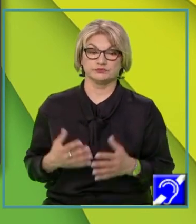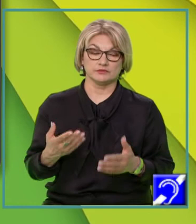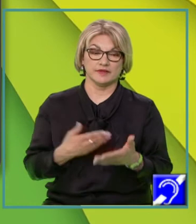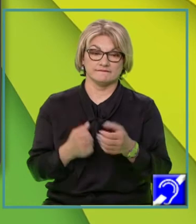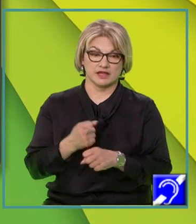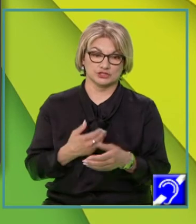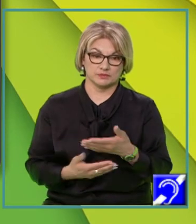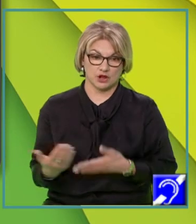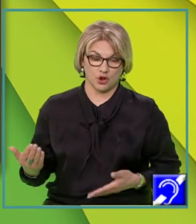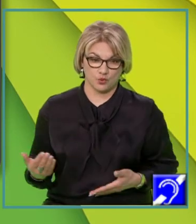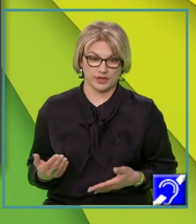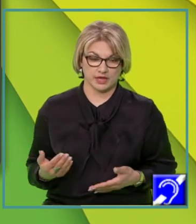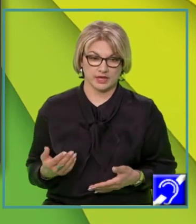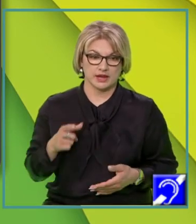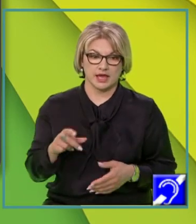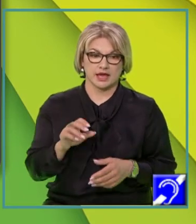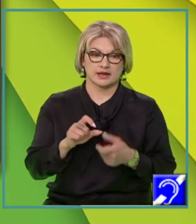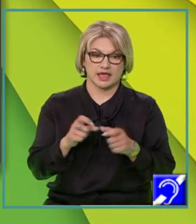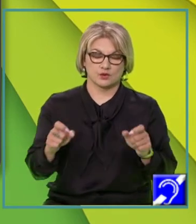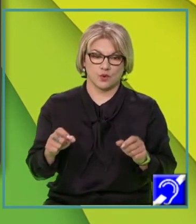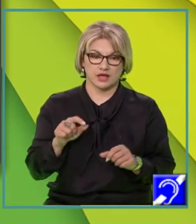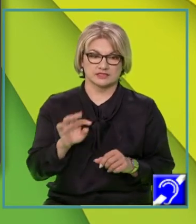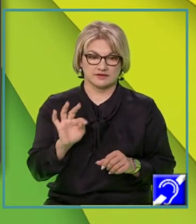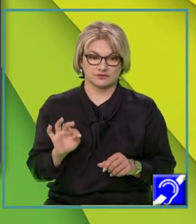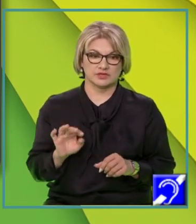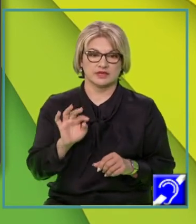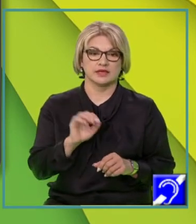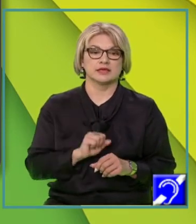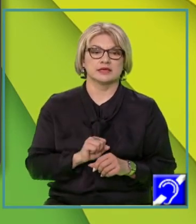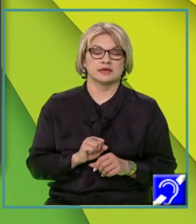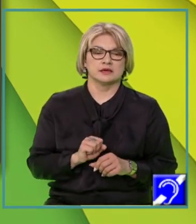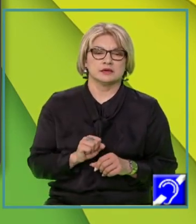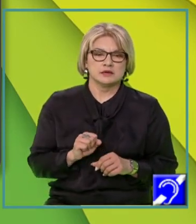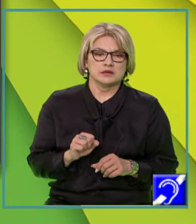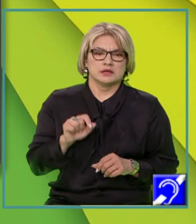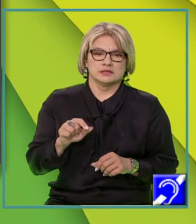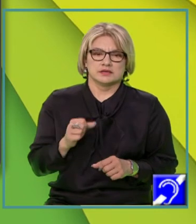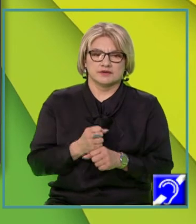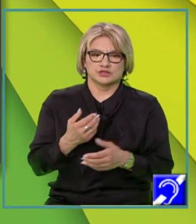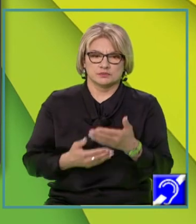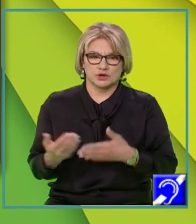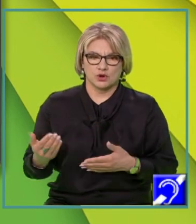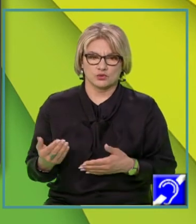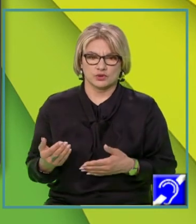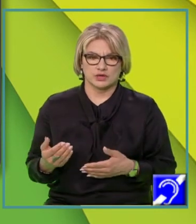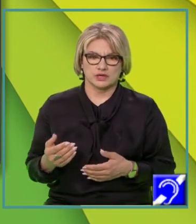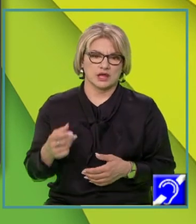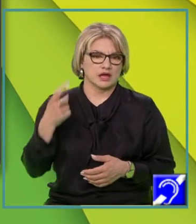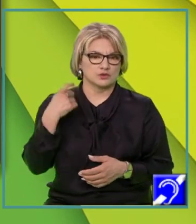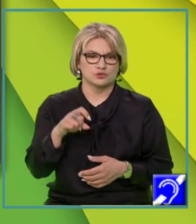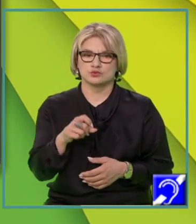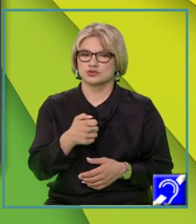înlocui în ecuația funcției F de X egal cu AX plus B unde nu știu cine este A